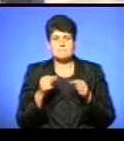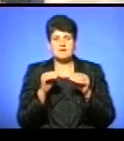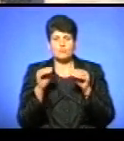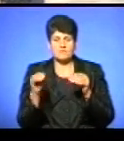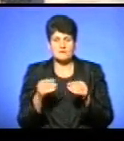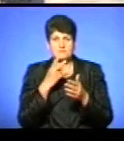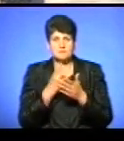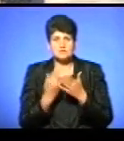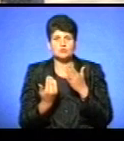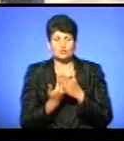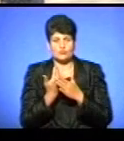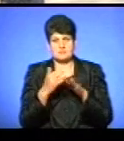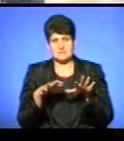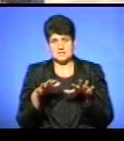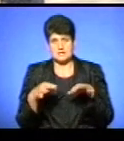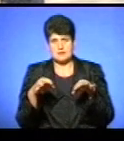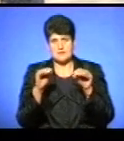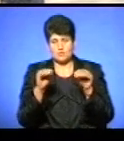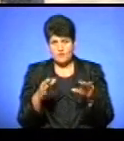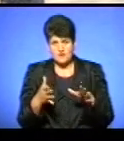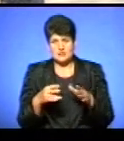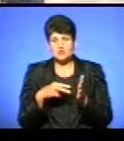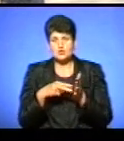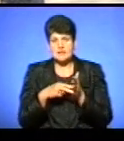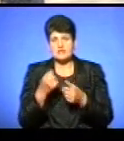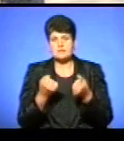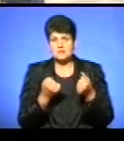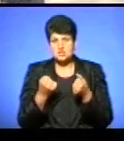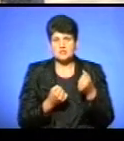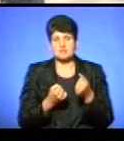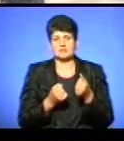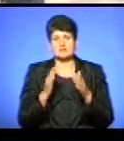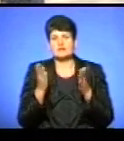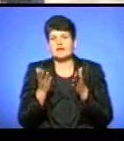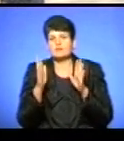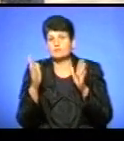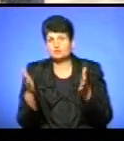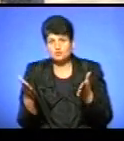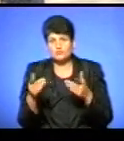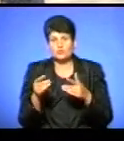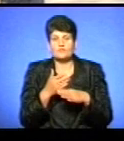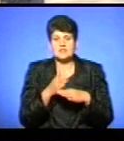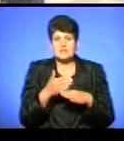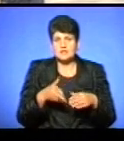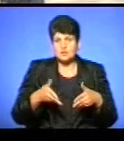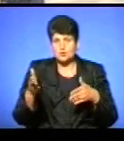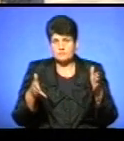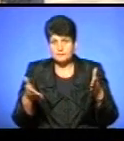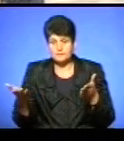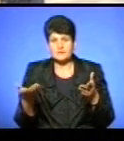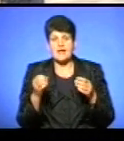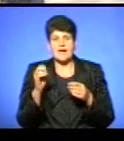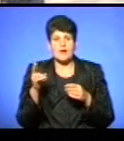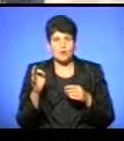повноцінні місця для паркування. І стоянки машин, де вони будуть, чи вони будуть на крию проїжджої частини, відділені певною розміткою, чи вони будуть в форматі